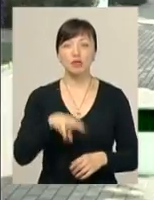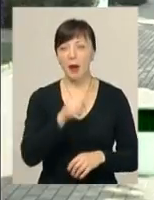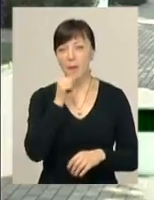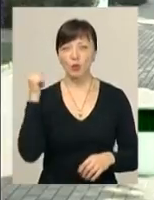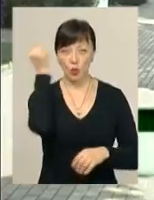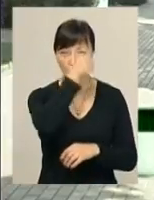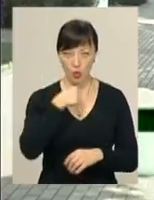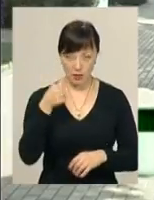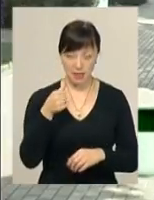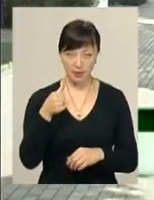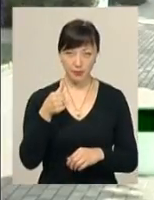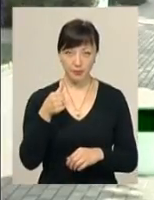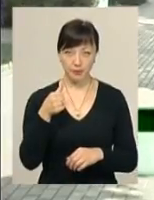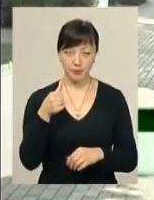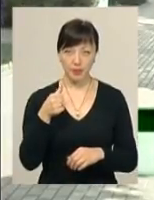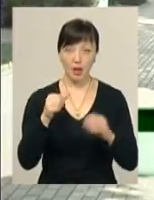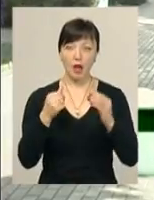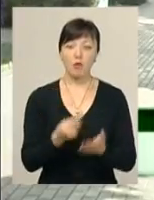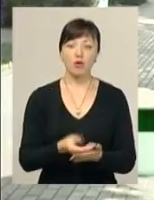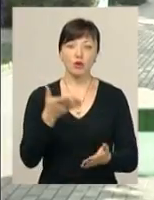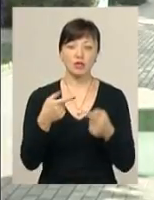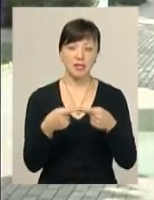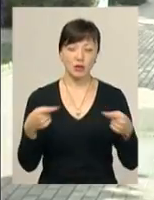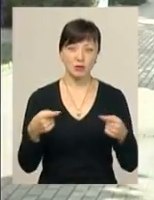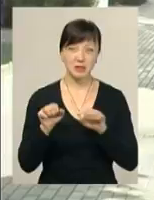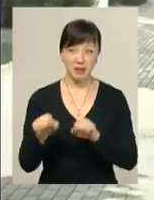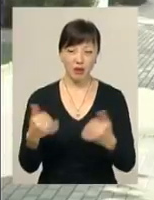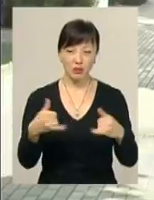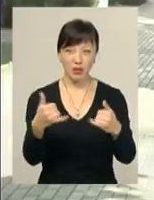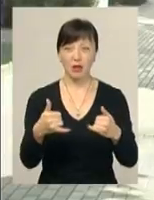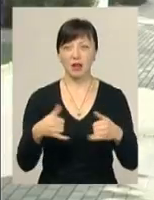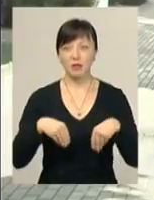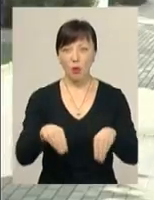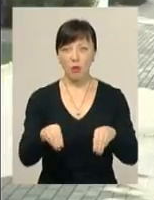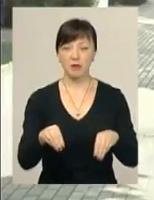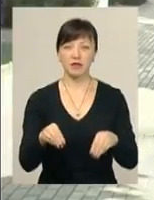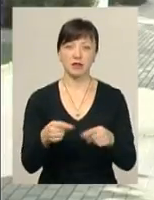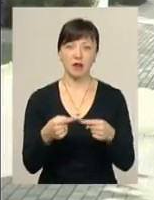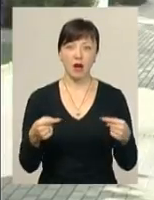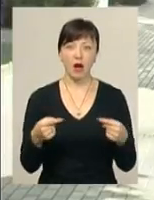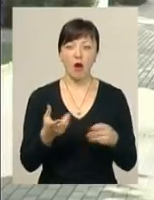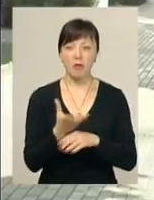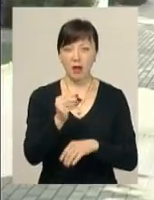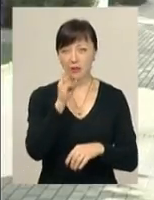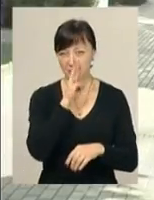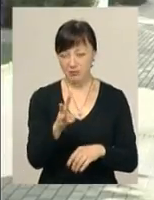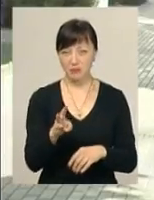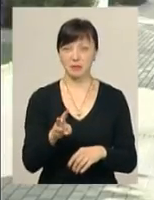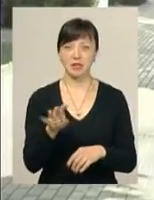минулому році. Подорожчали засоби захисту насіння, добре, опаломостильні матеріали, оплата праці,